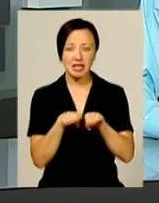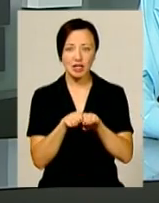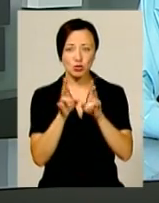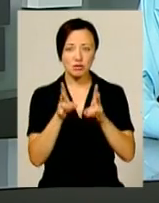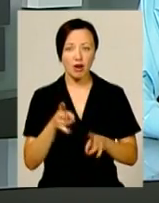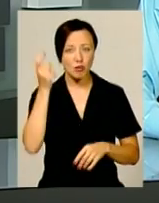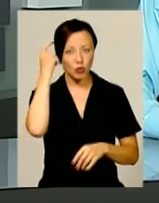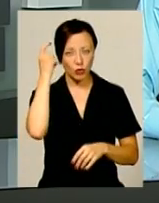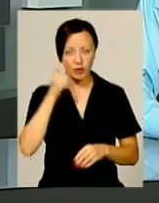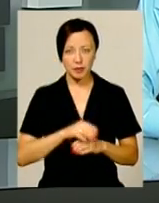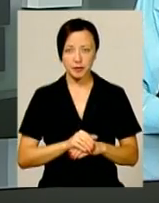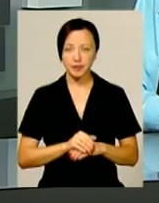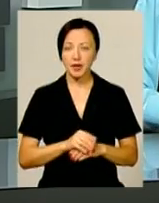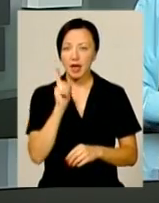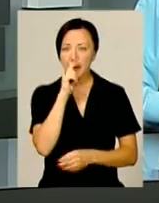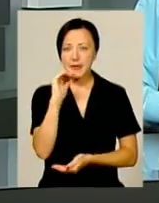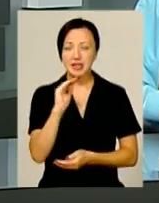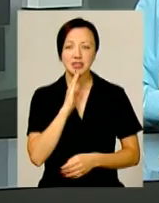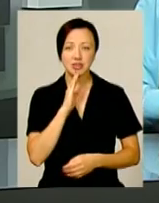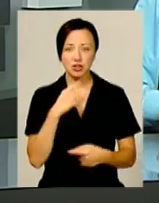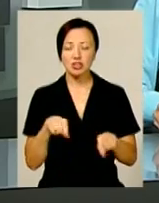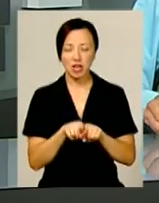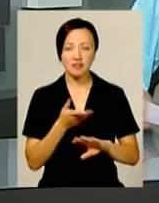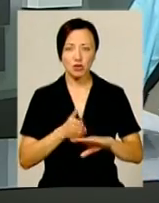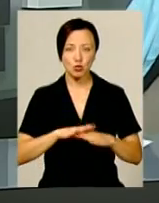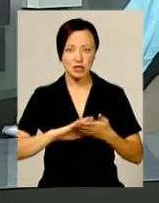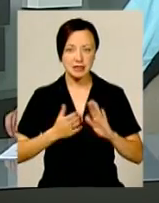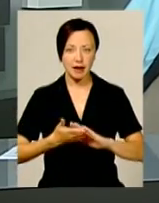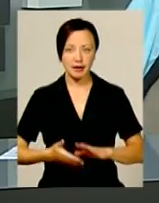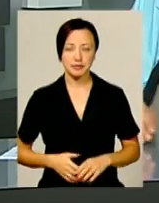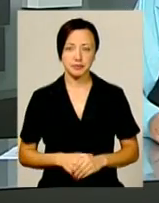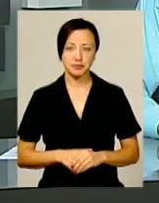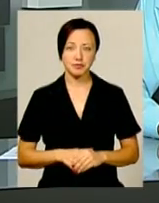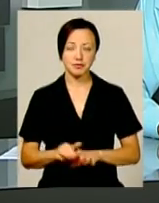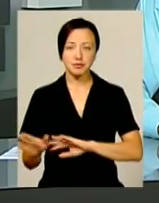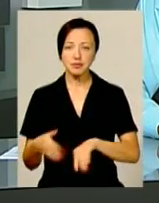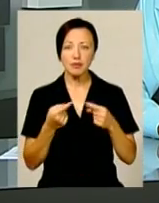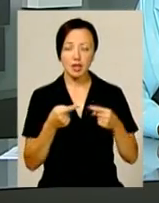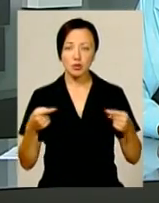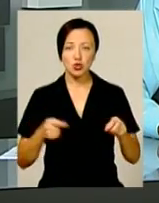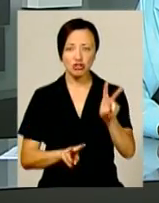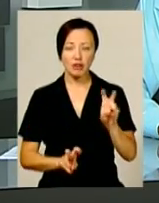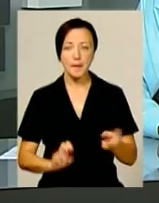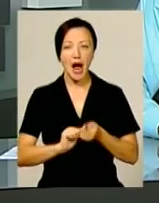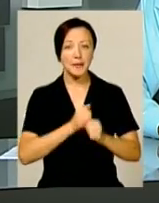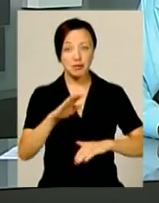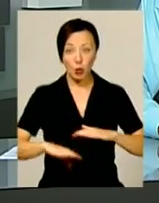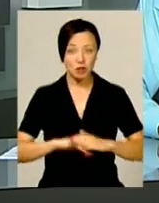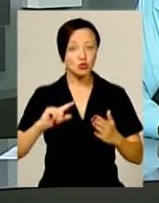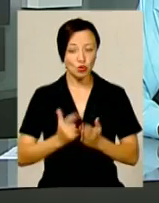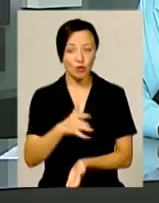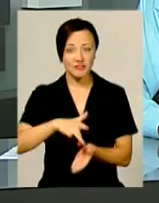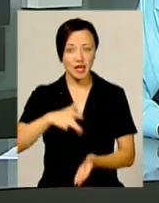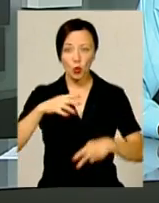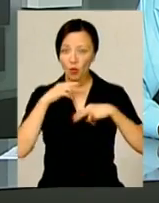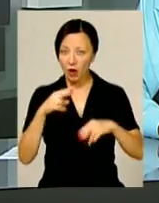-мозкову травму. Маленька Кам'янченка теж у важкому стані. І до інших тем. Кам'янець-Подільський знову у